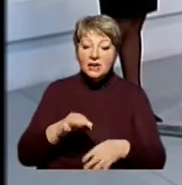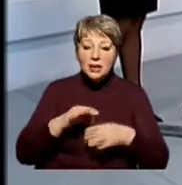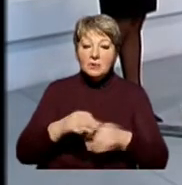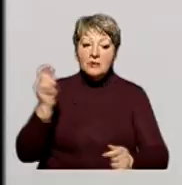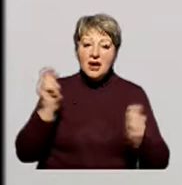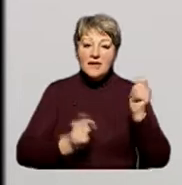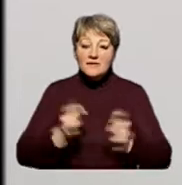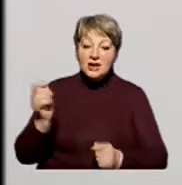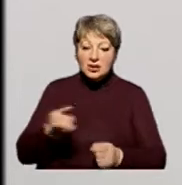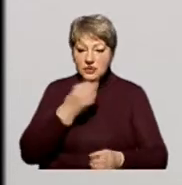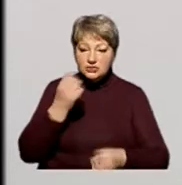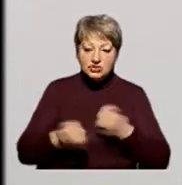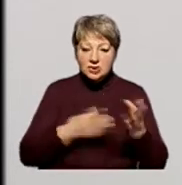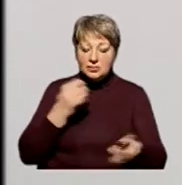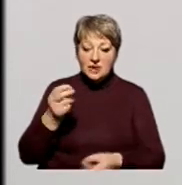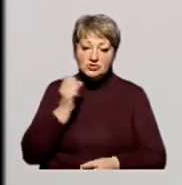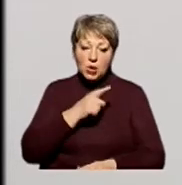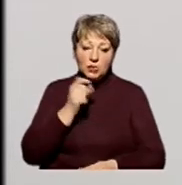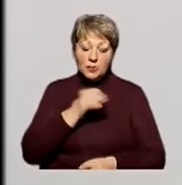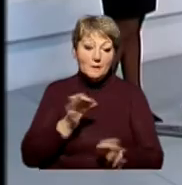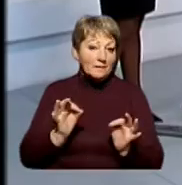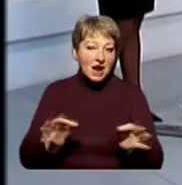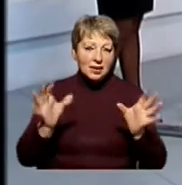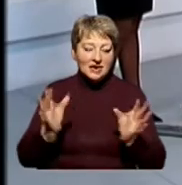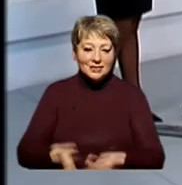фестиваль в Чорнобривці? Золотоноші. Правильно.